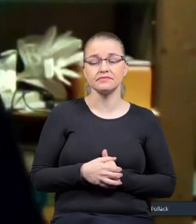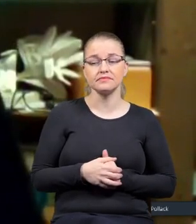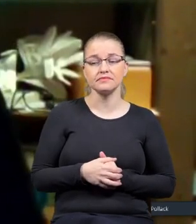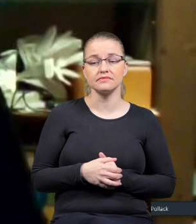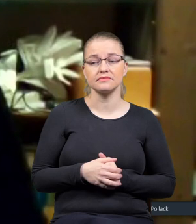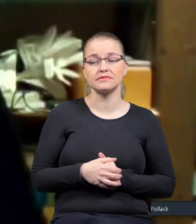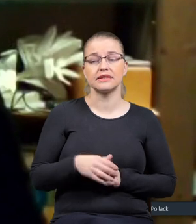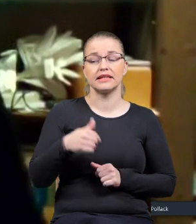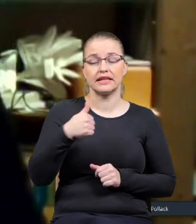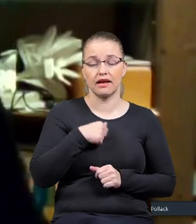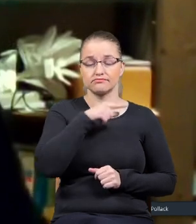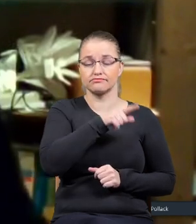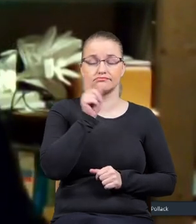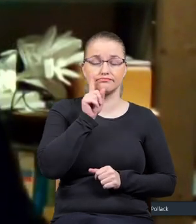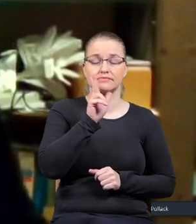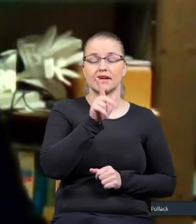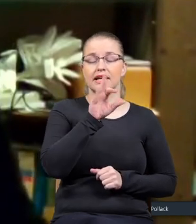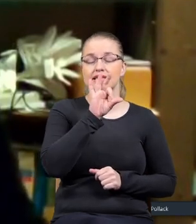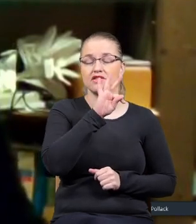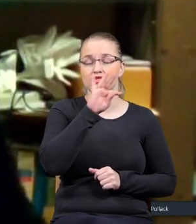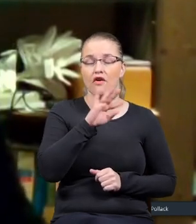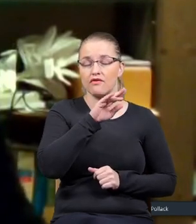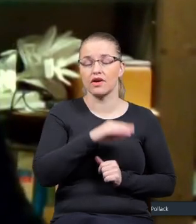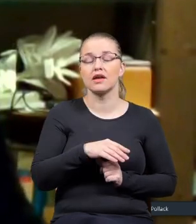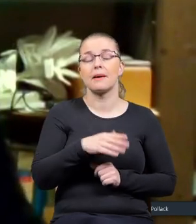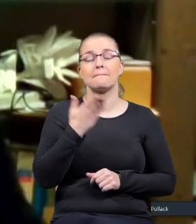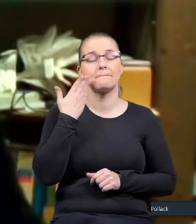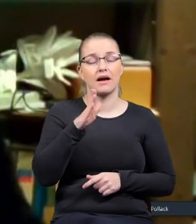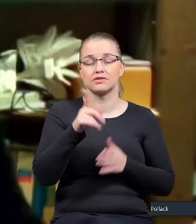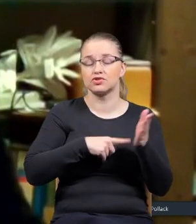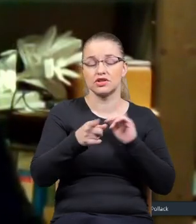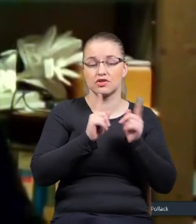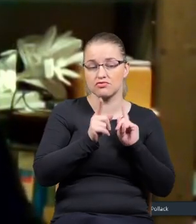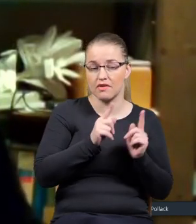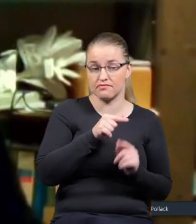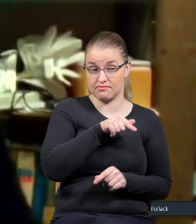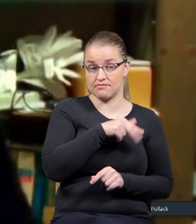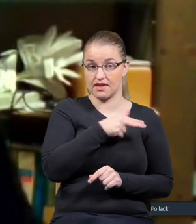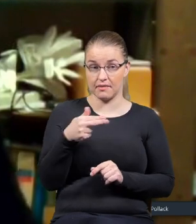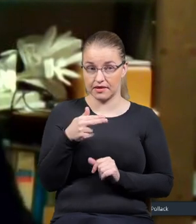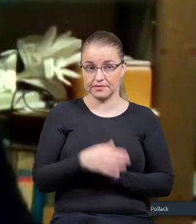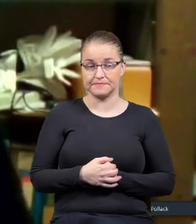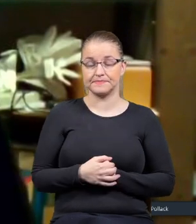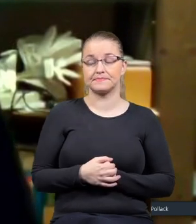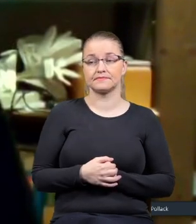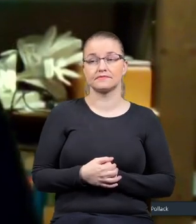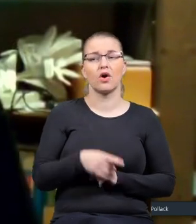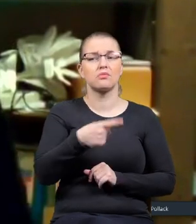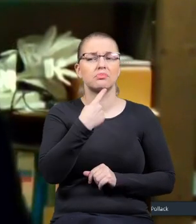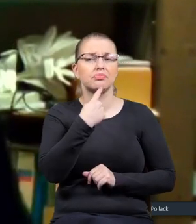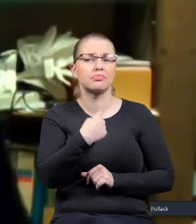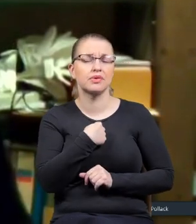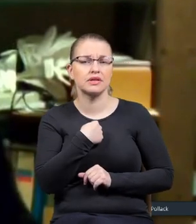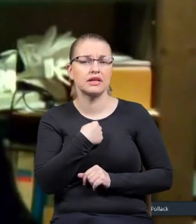ja z Krzysztofem bardzo często na ten temat rozmawiałem i rozmawiam i on mówi słuchaj stary,